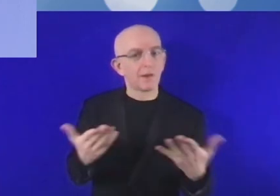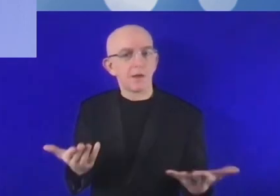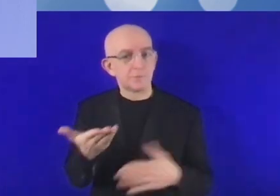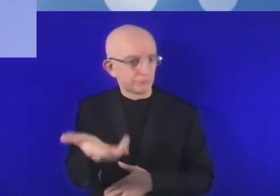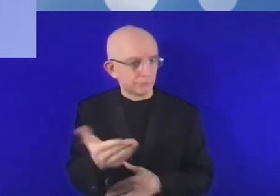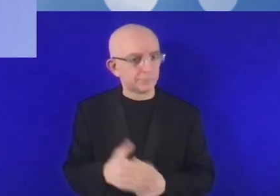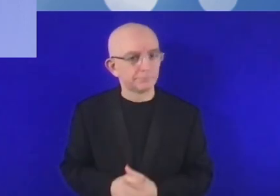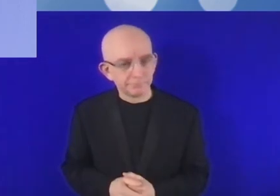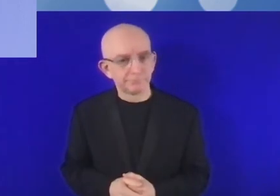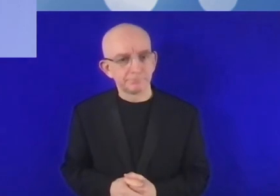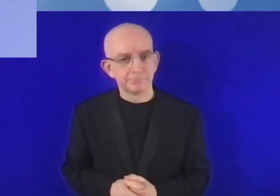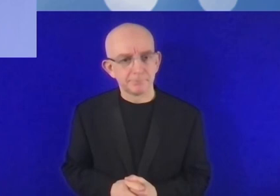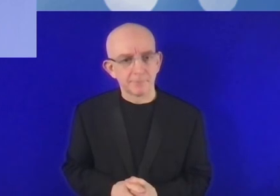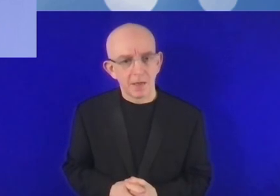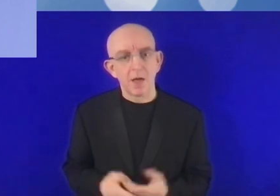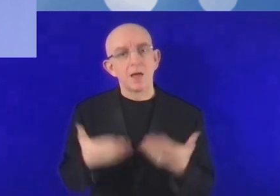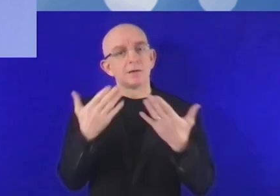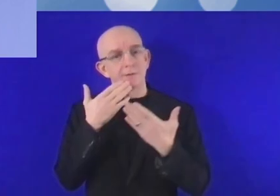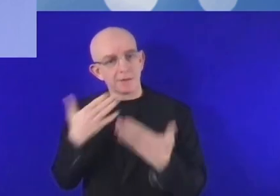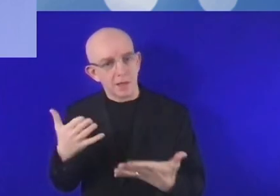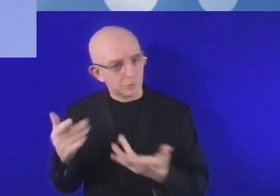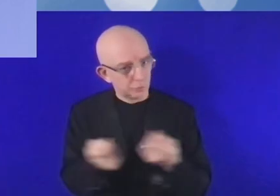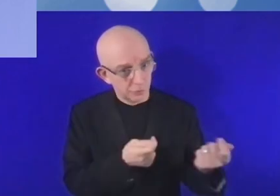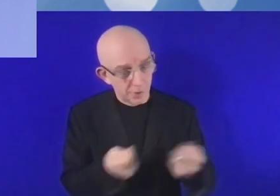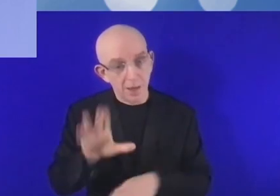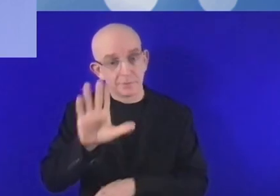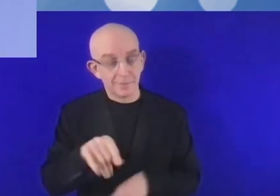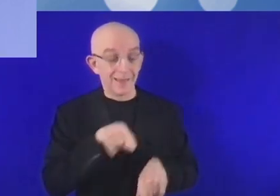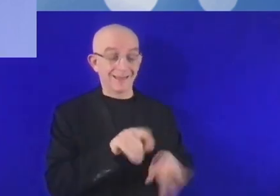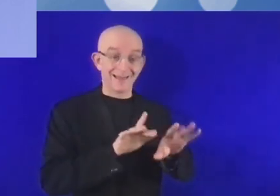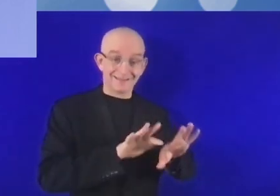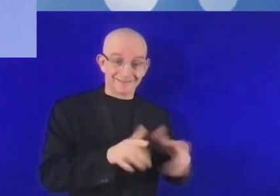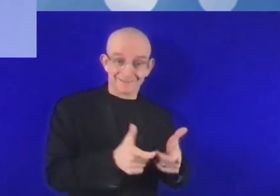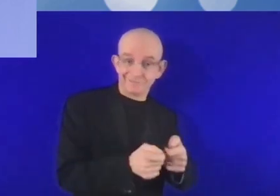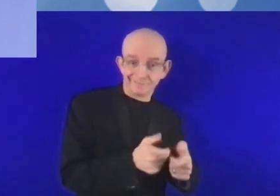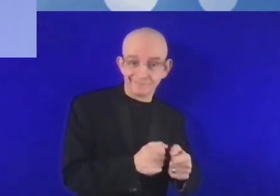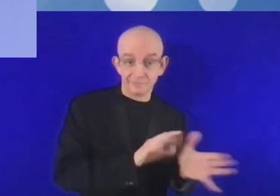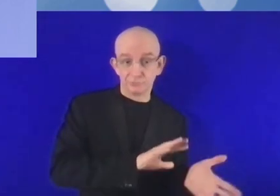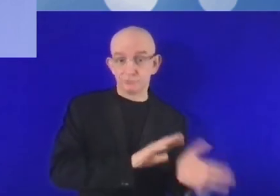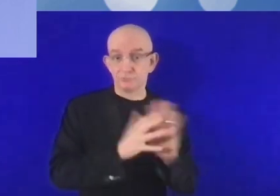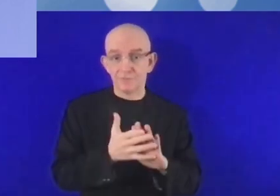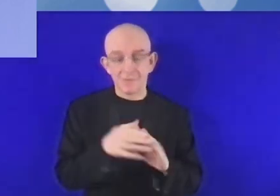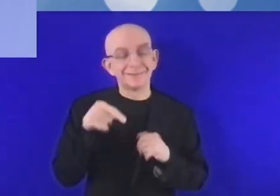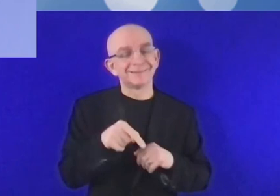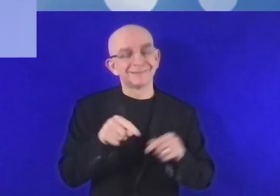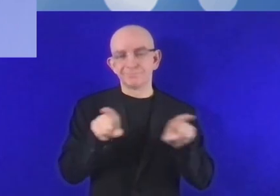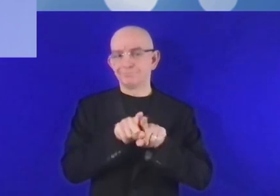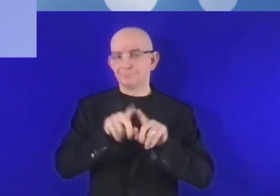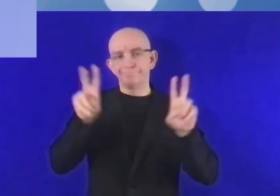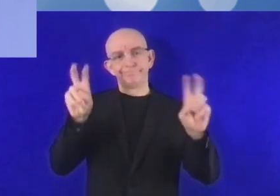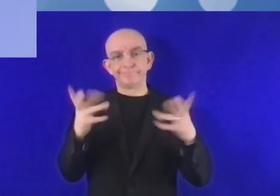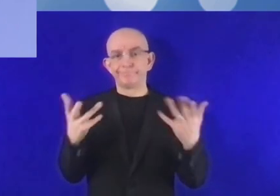numérique est un voyage, un voyage en soi. La transformation numérique est un voyage dynamique,